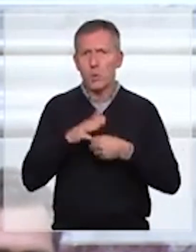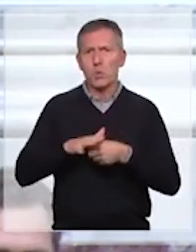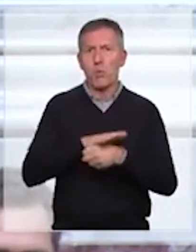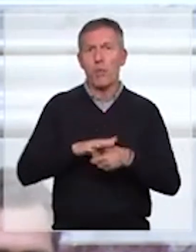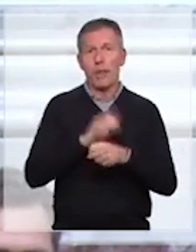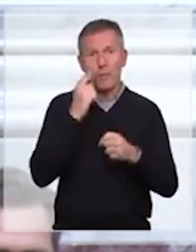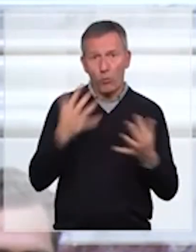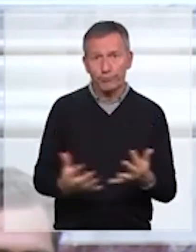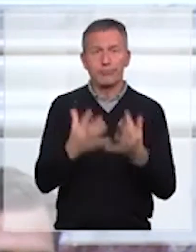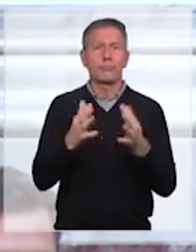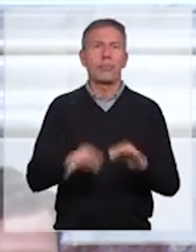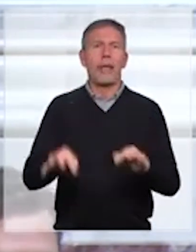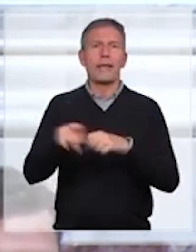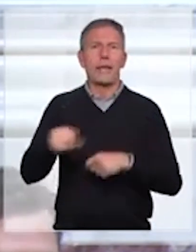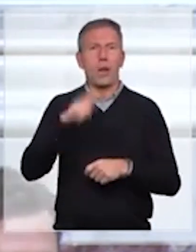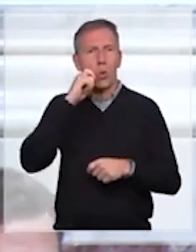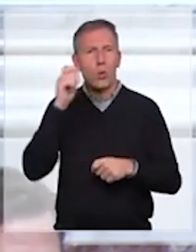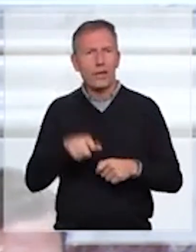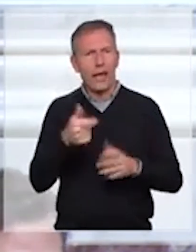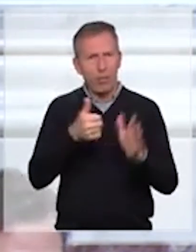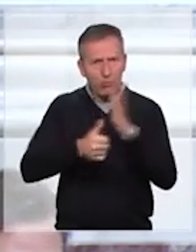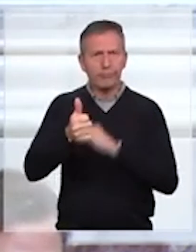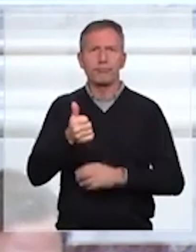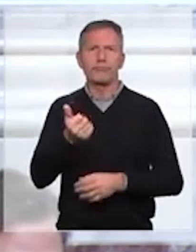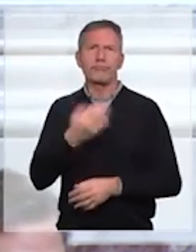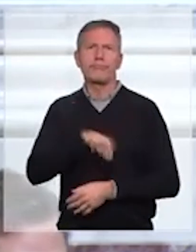en faveur du peuple ukrainien et de sa souveraineté.